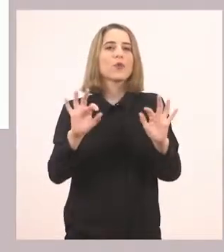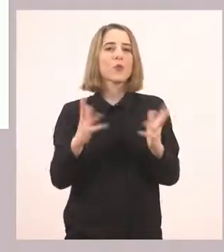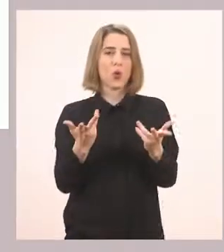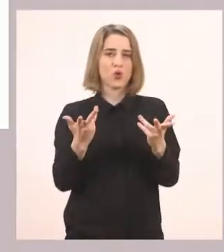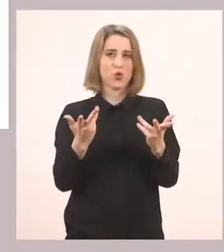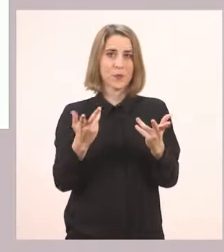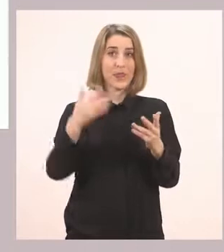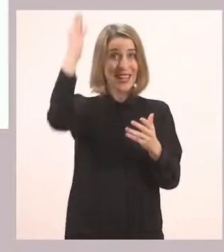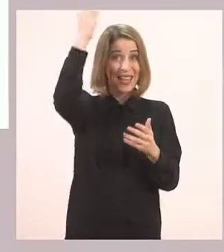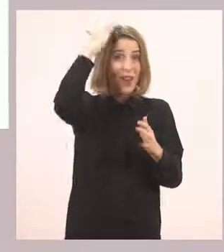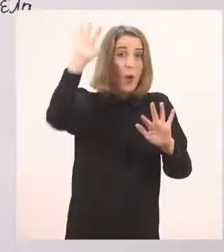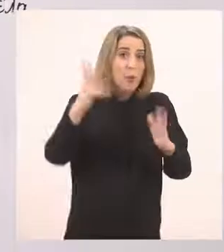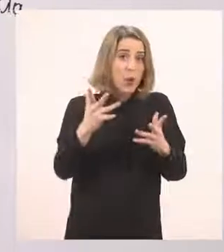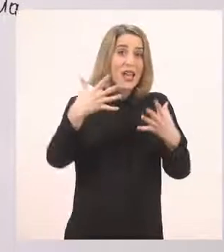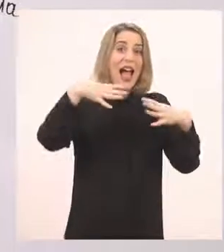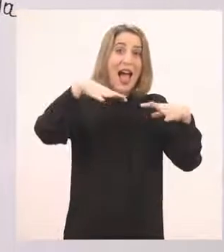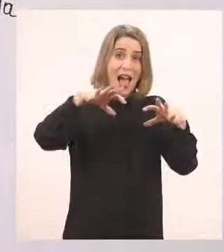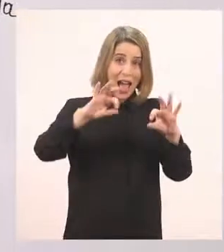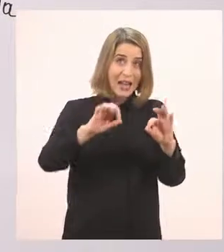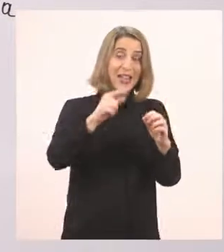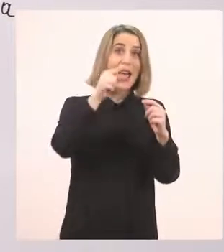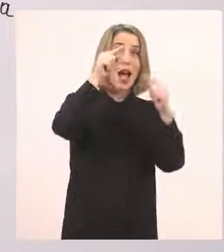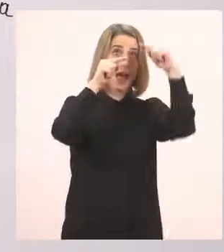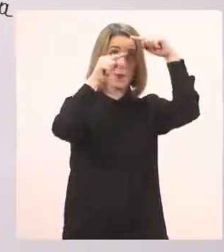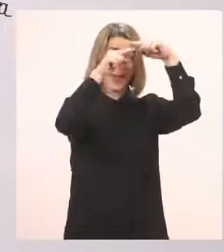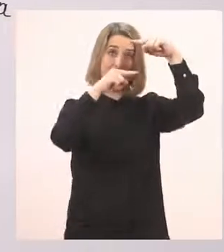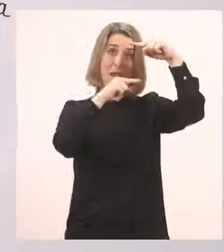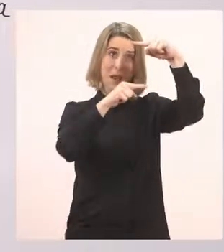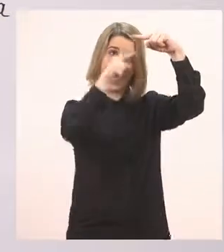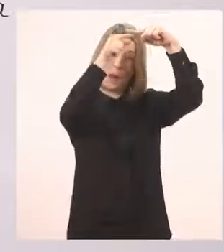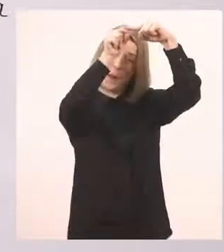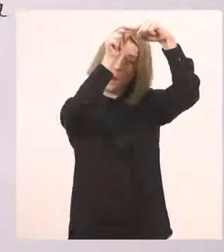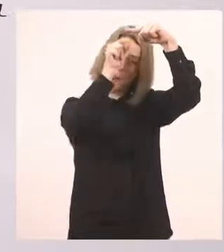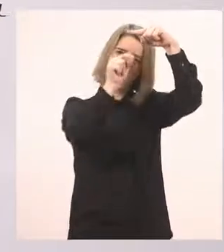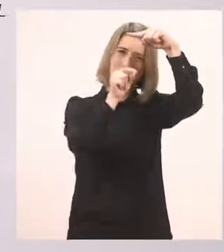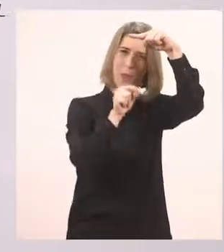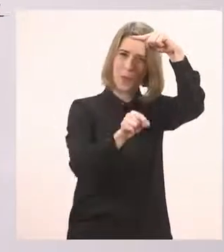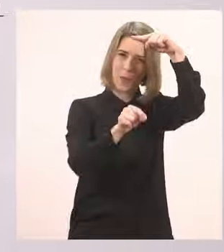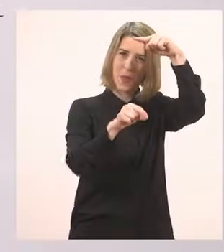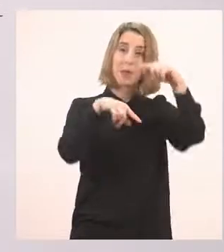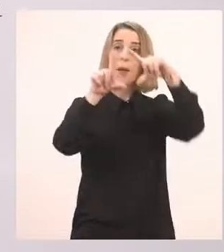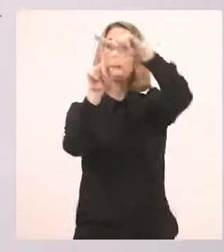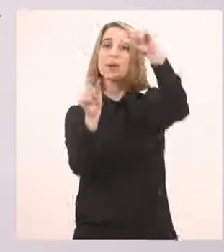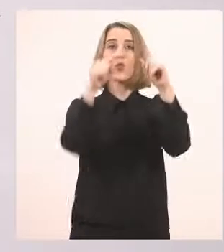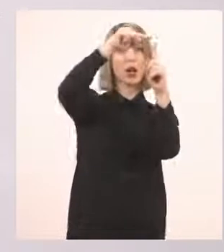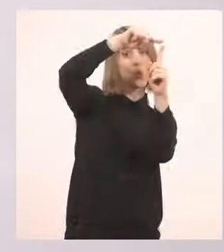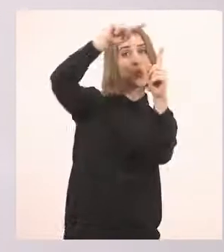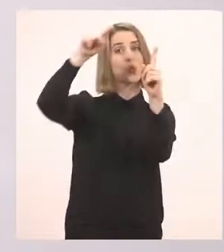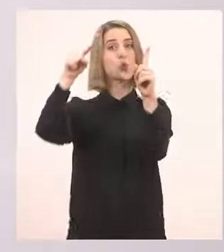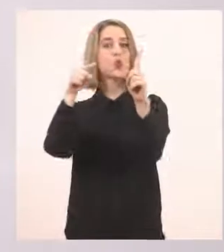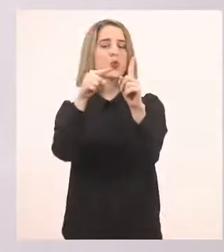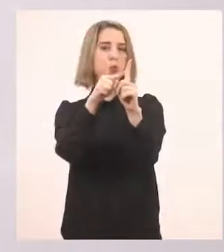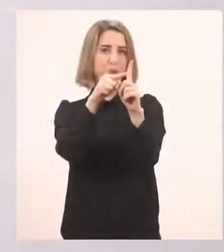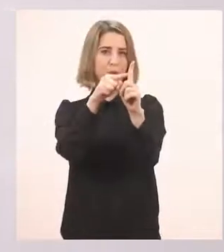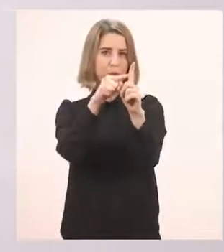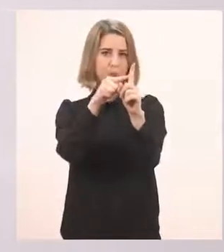εδώ. Το ρ κεφαλαίο. Η πρώτη γραμμούλα από πάνω προς τα κάτω. Και το μισοφέγγαρο μέχρι τη μέση της γραμμής.